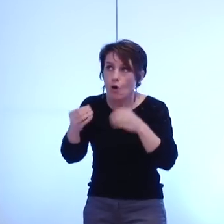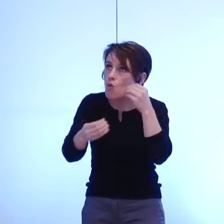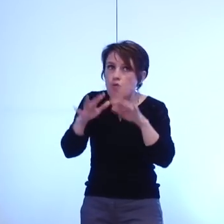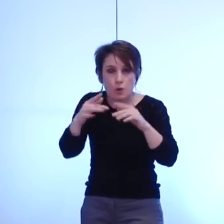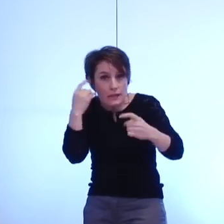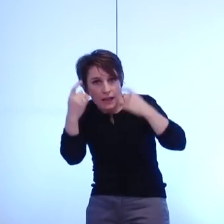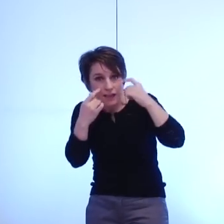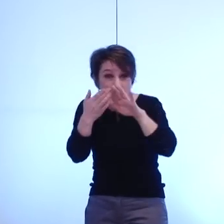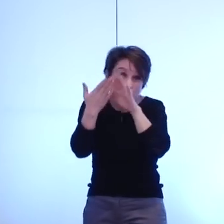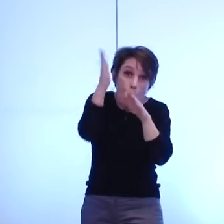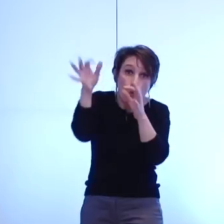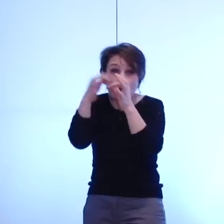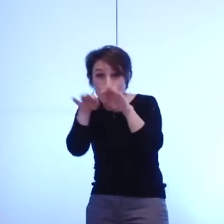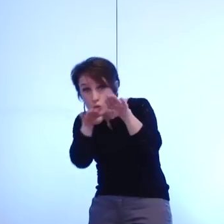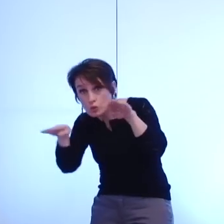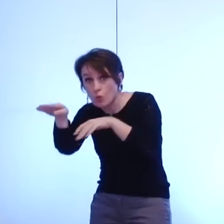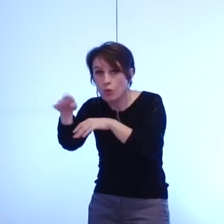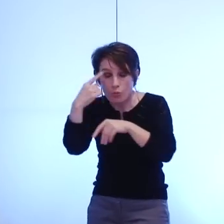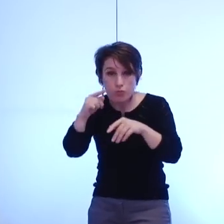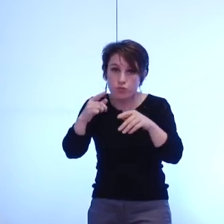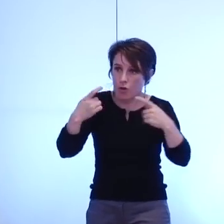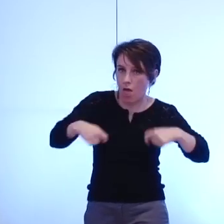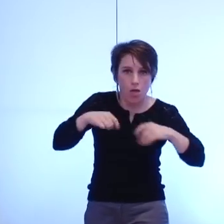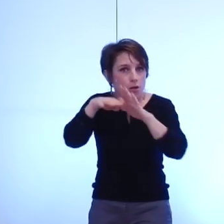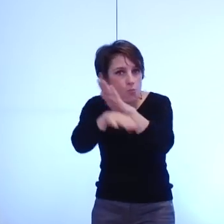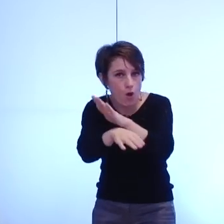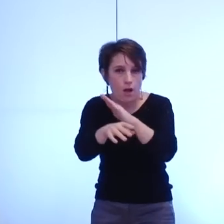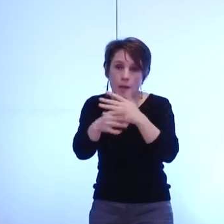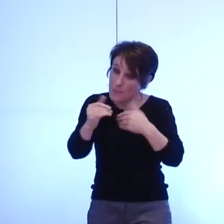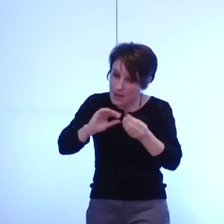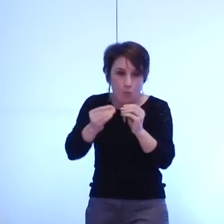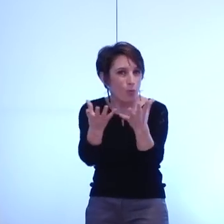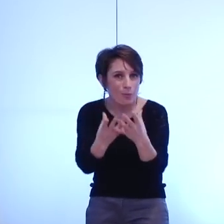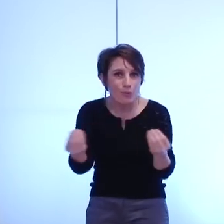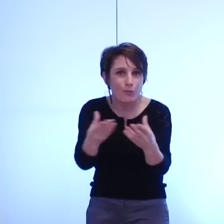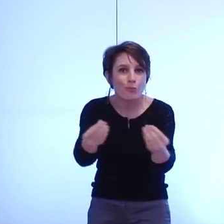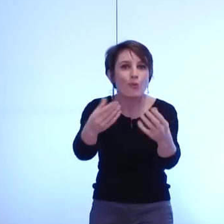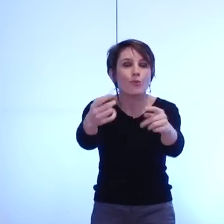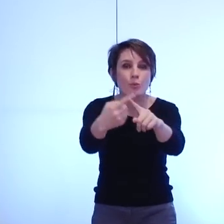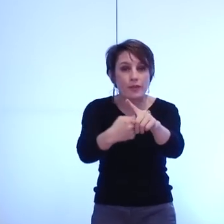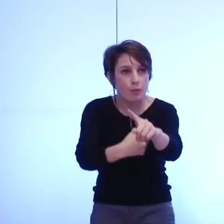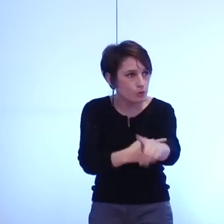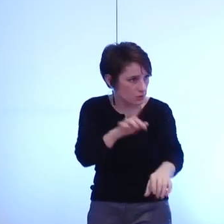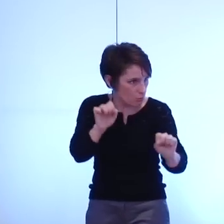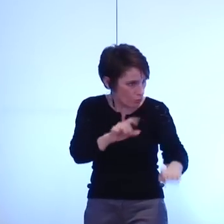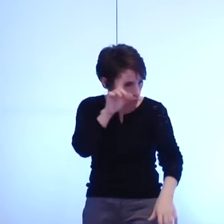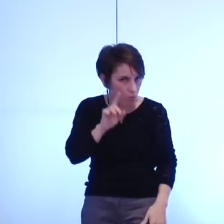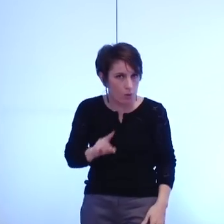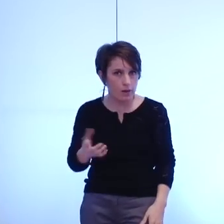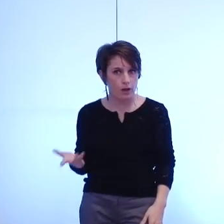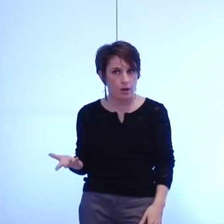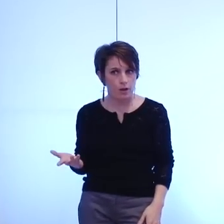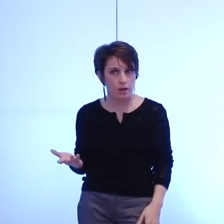moins coûteuses qui pourraient nous permettre de régler une partie de ces problèmes qui existent le côté